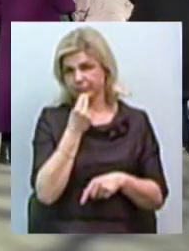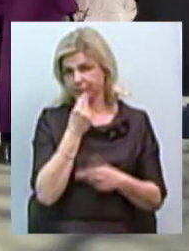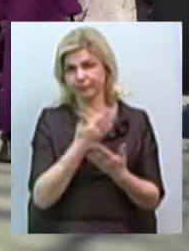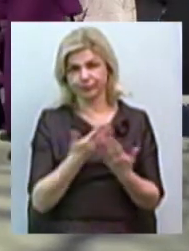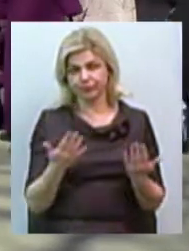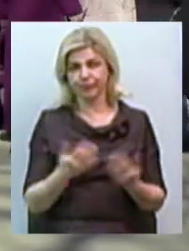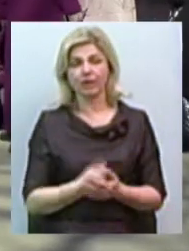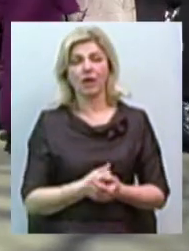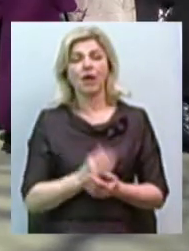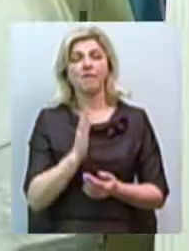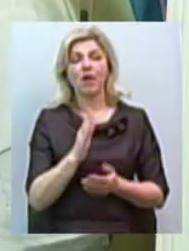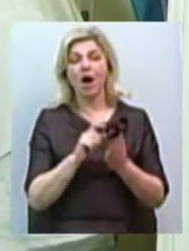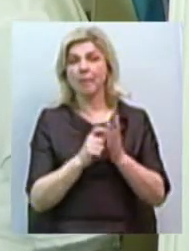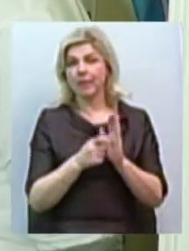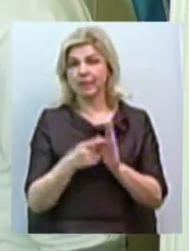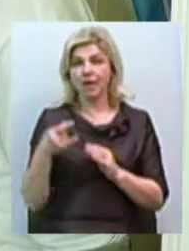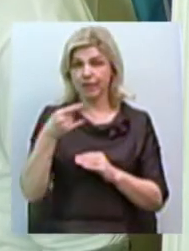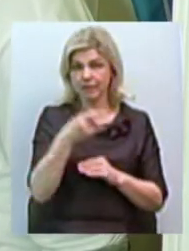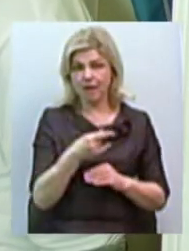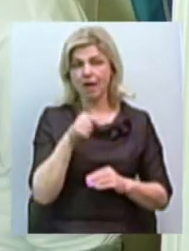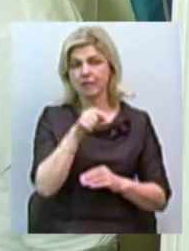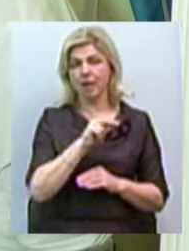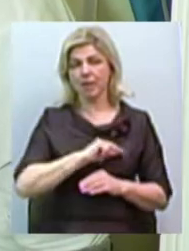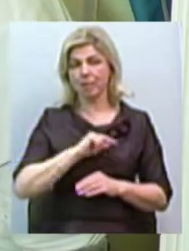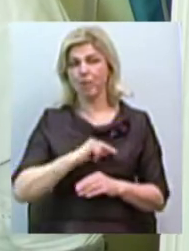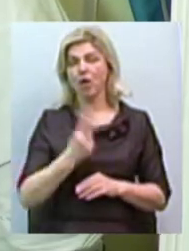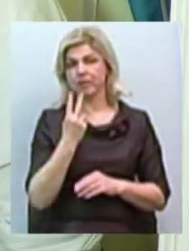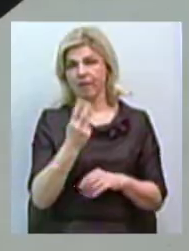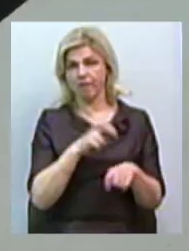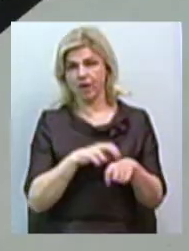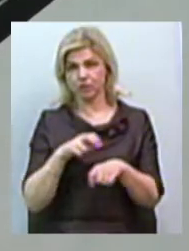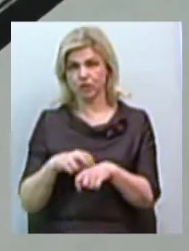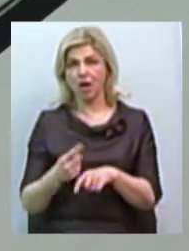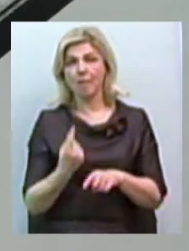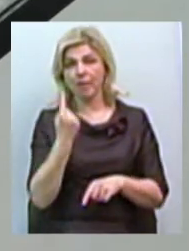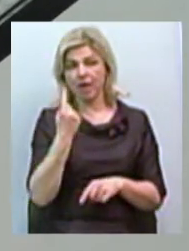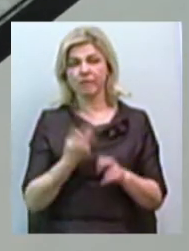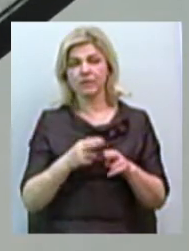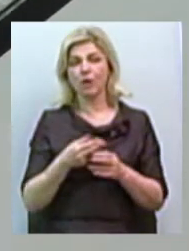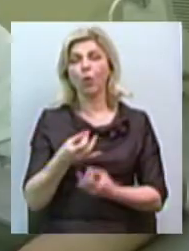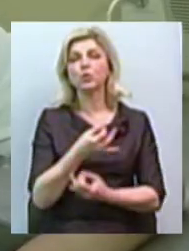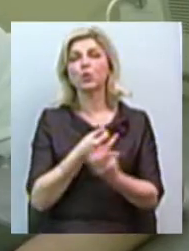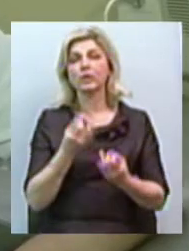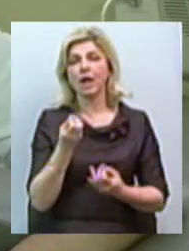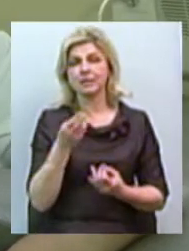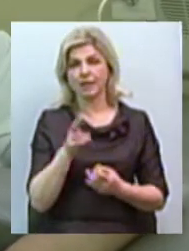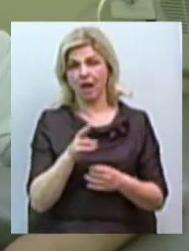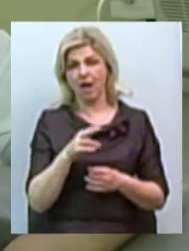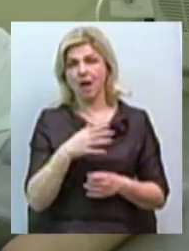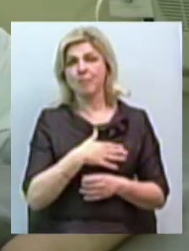кабінеті працюють дві лікарки. Перший етап огляду – консультація мамолога. Сьогодні ми проводимо